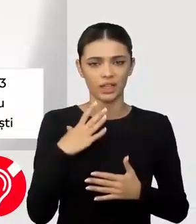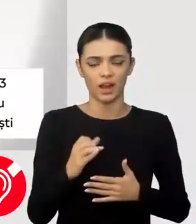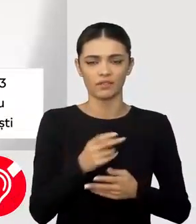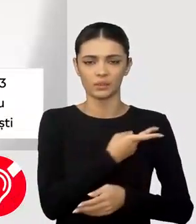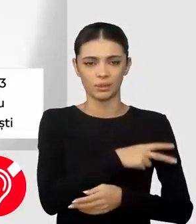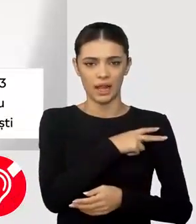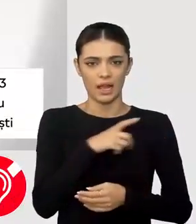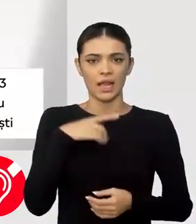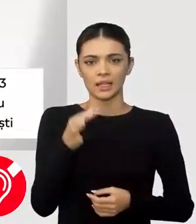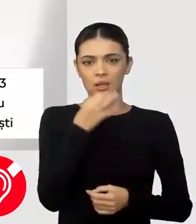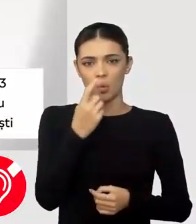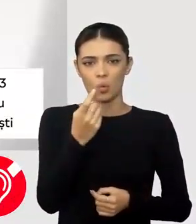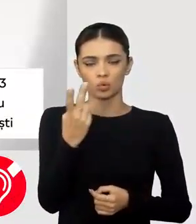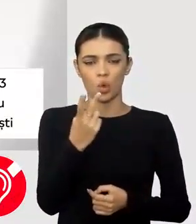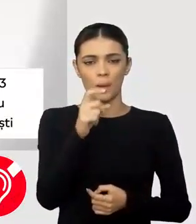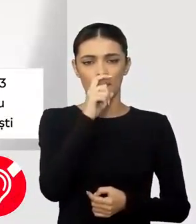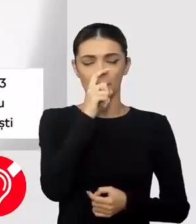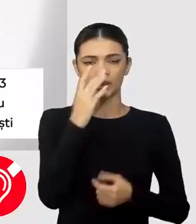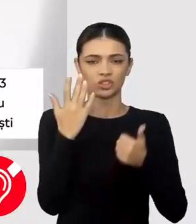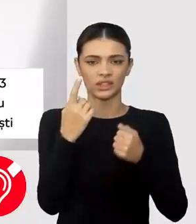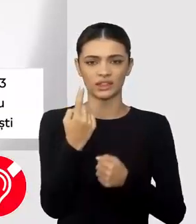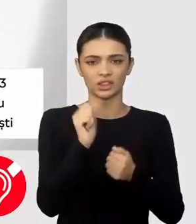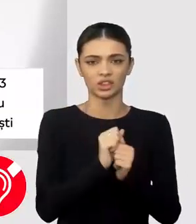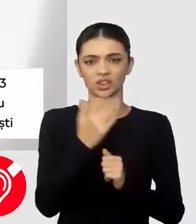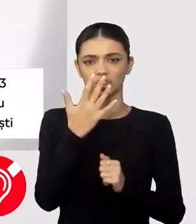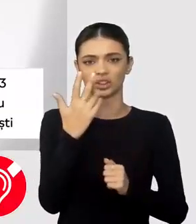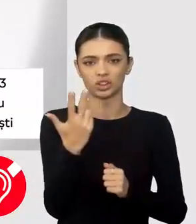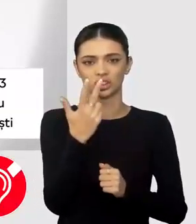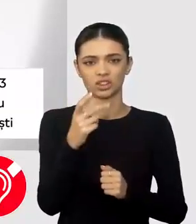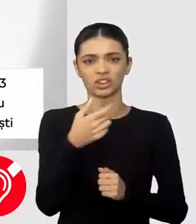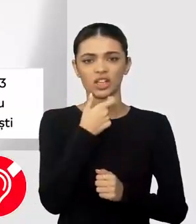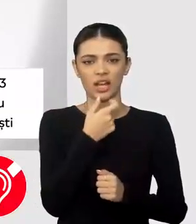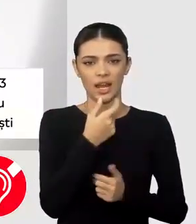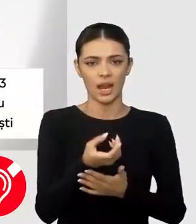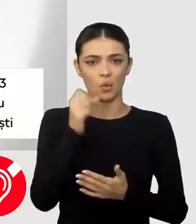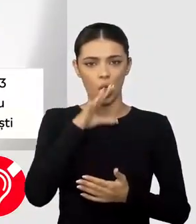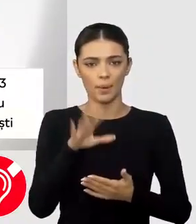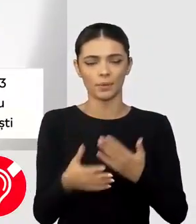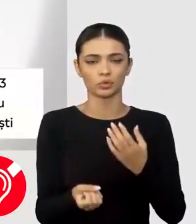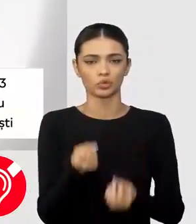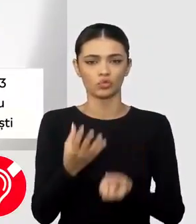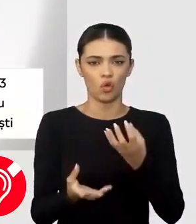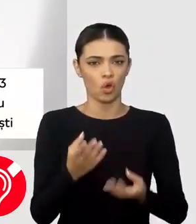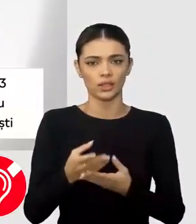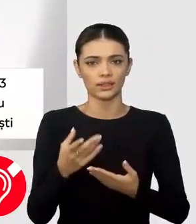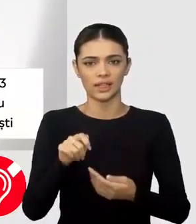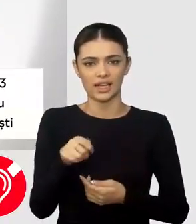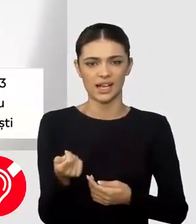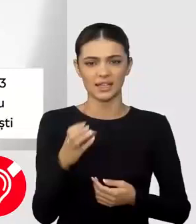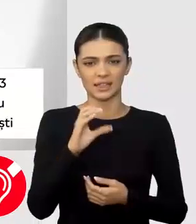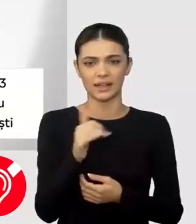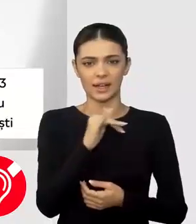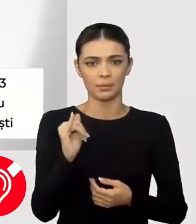care doi cu arsuri grave. Este vorba despre doi bărbați de 61 și 53 de ani, o victime ale exploziei de la